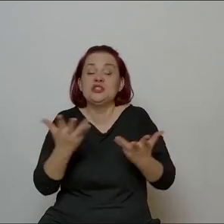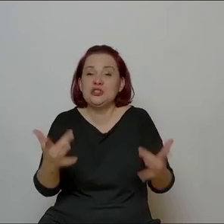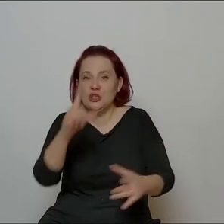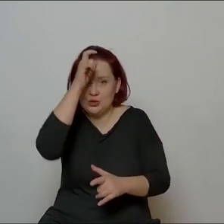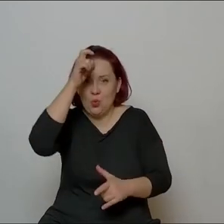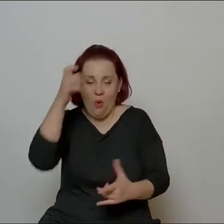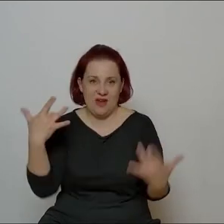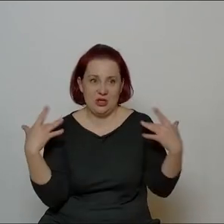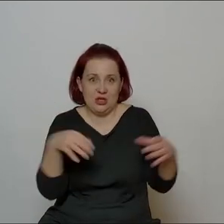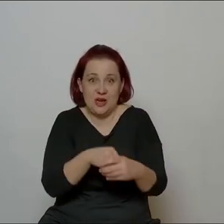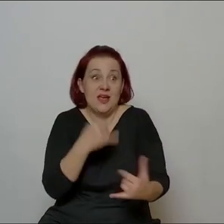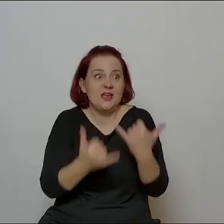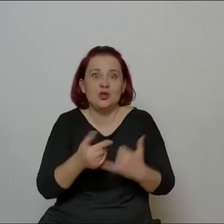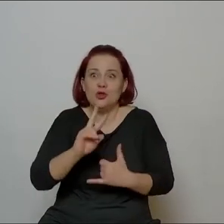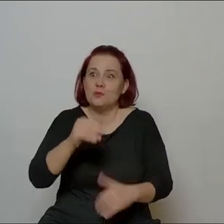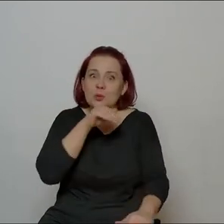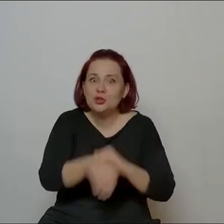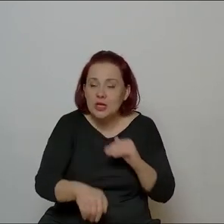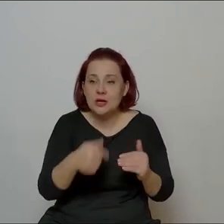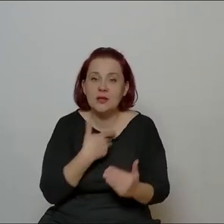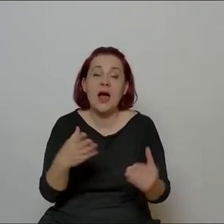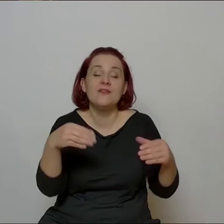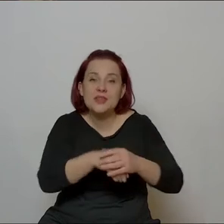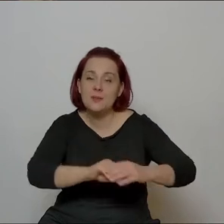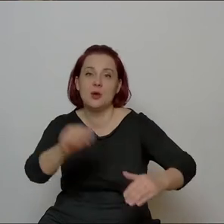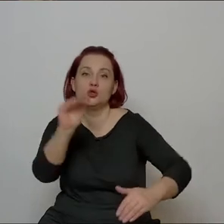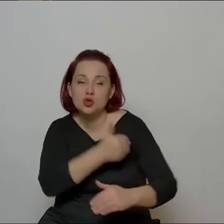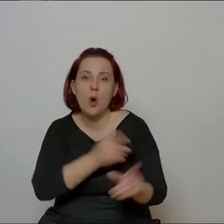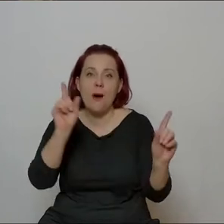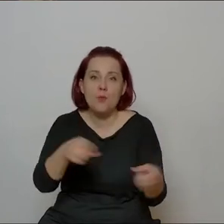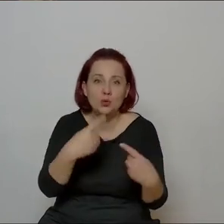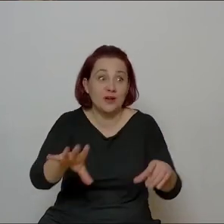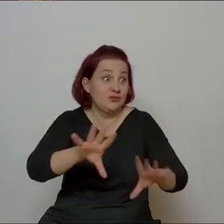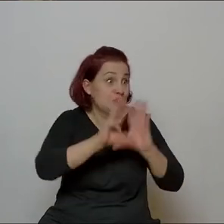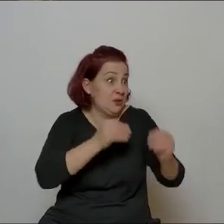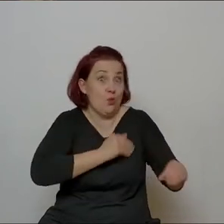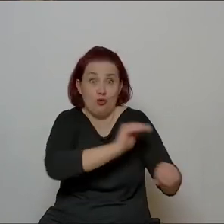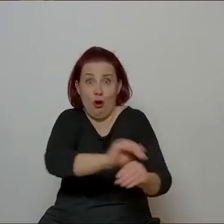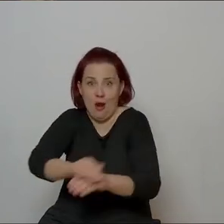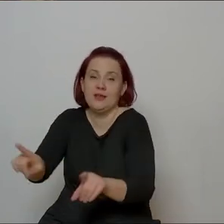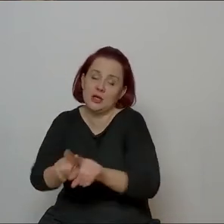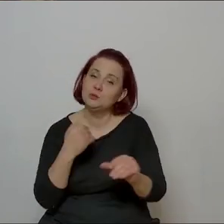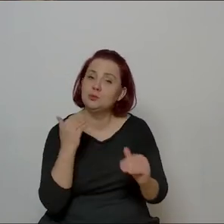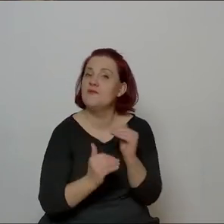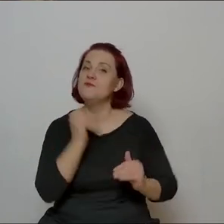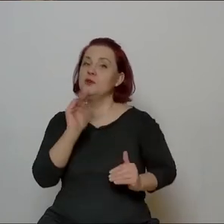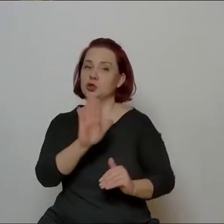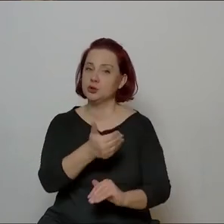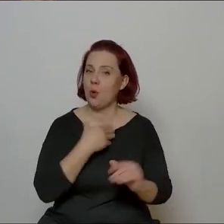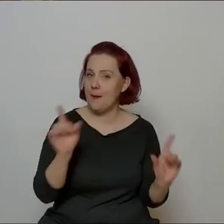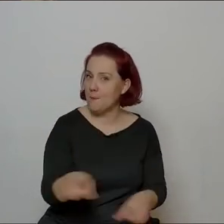ktoś miał takie szczęście jak ja, że przeszedł przez szkolnictwo muzyzyczne, wszyscy koledzy przez to przeszli. Byliśmy w wyższej szkole muzycznej,